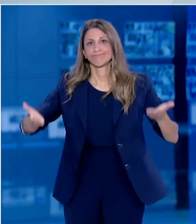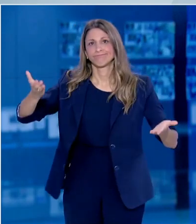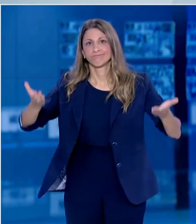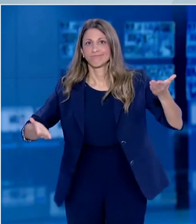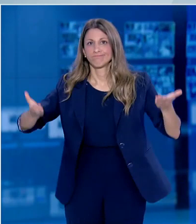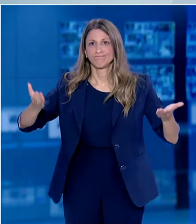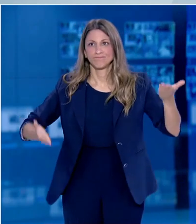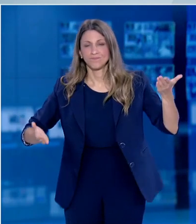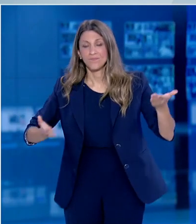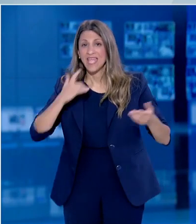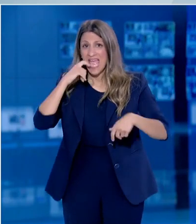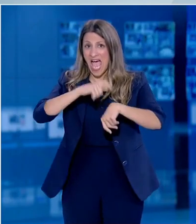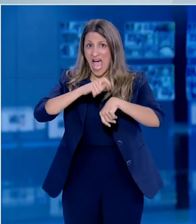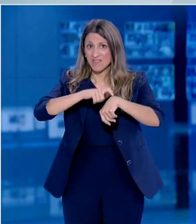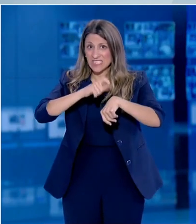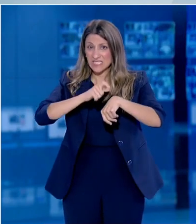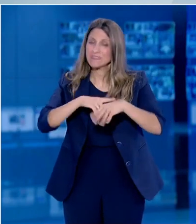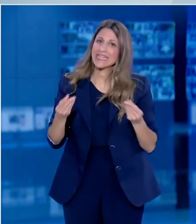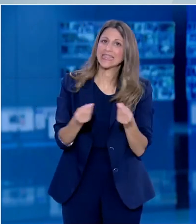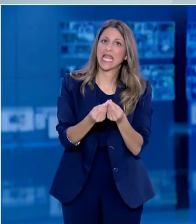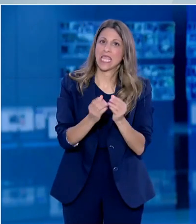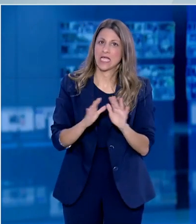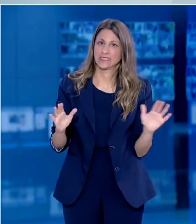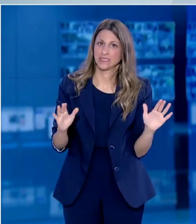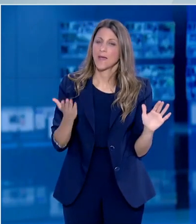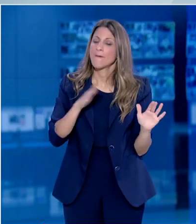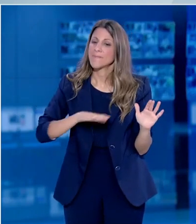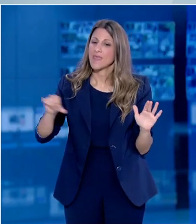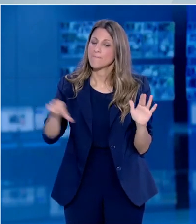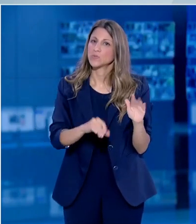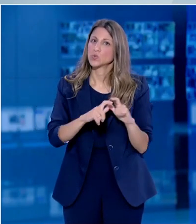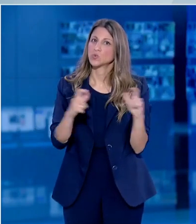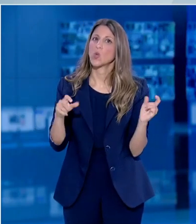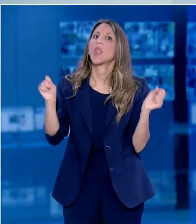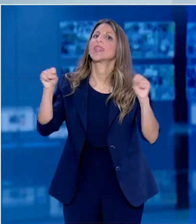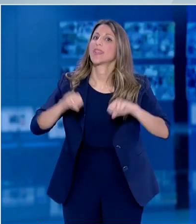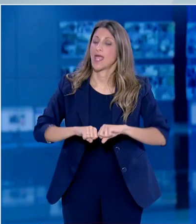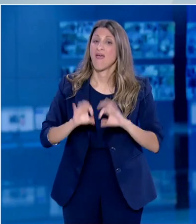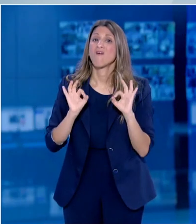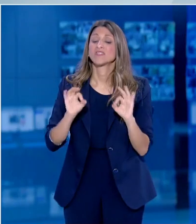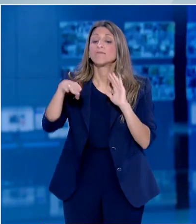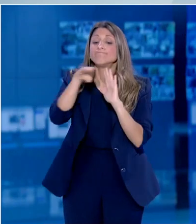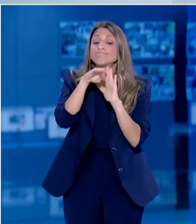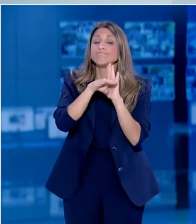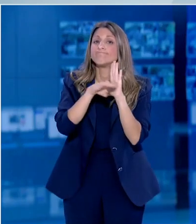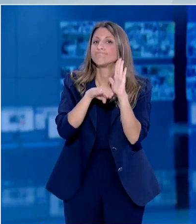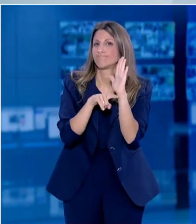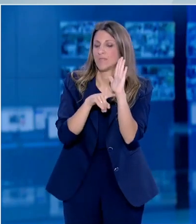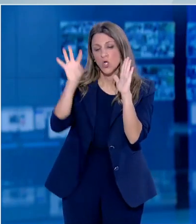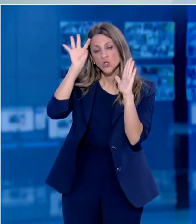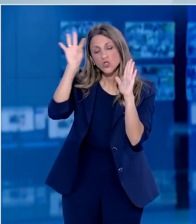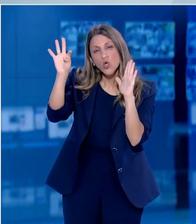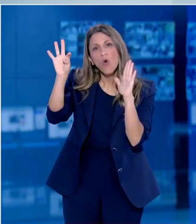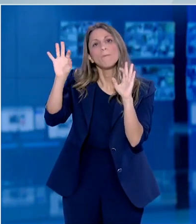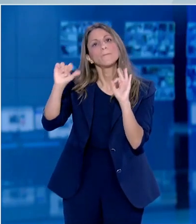η δεδομένη χρονική στιγμή μοιάζει καταλληλότερη για να επιστρέψουν τα περισσότερα παιδιά υπό προϋποθέσεις στην κανονικότητα που